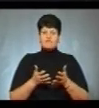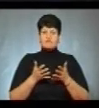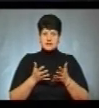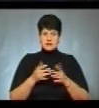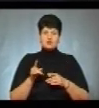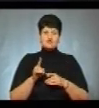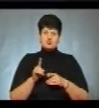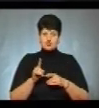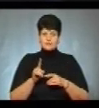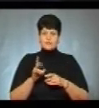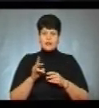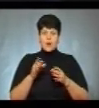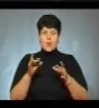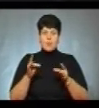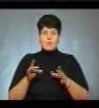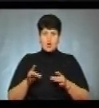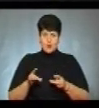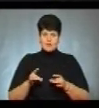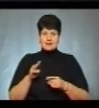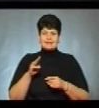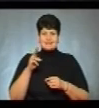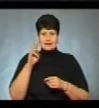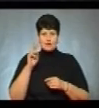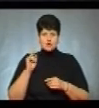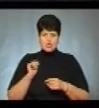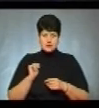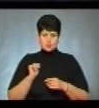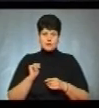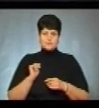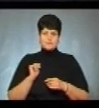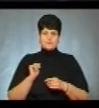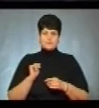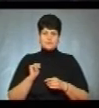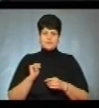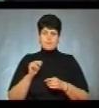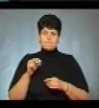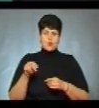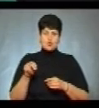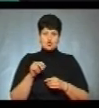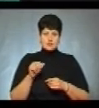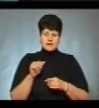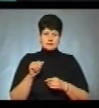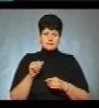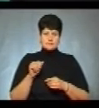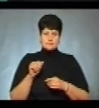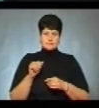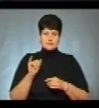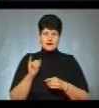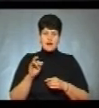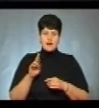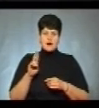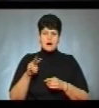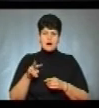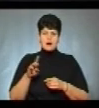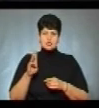що на упаковках Тимошенко, Порошенка і Ляшка